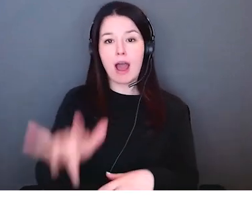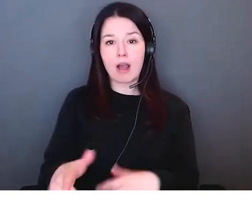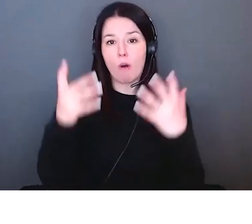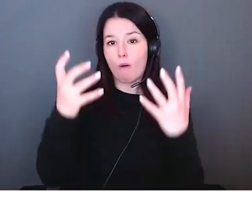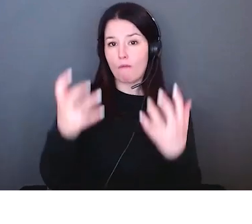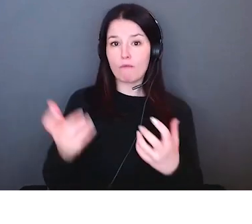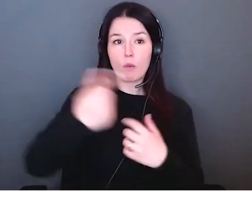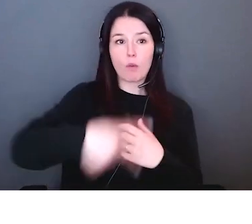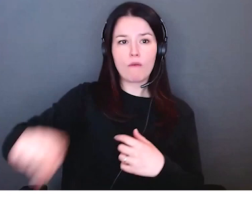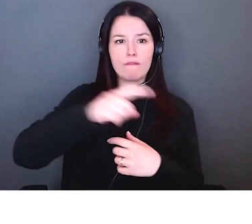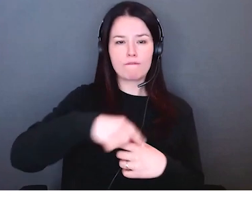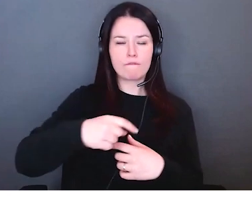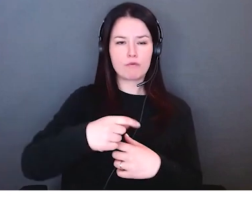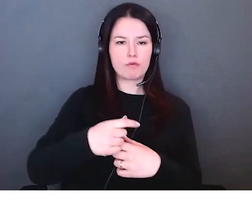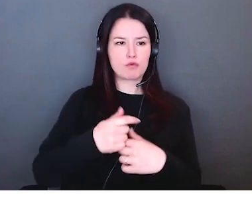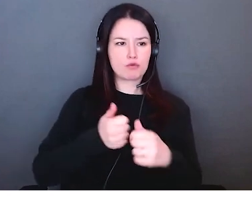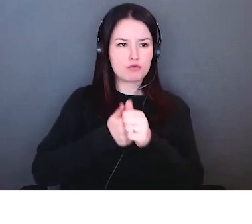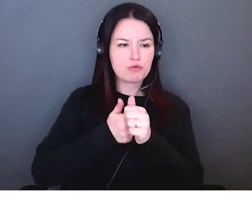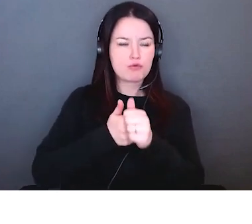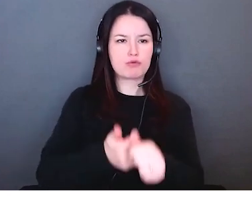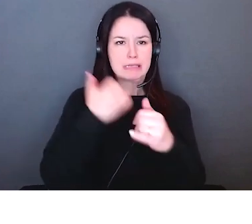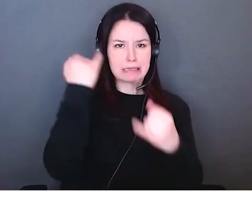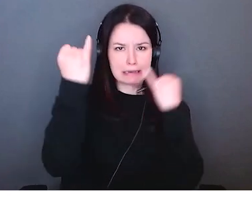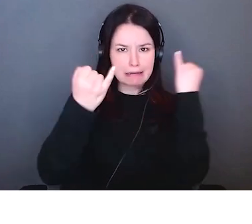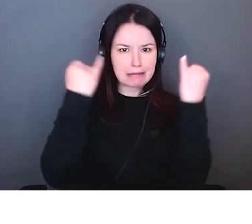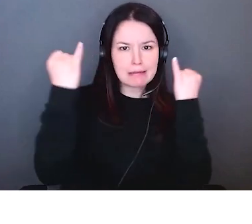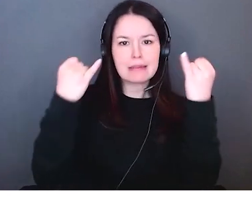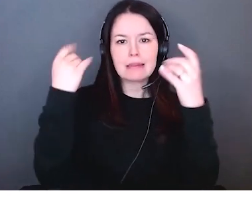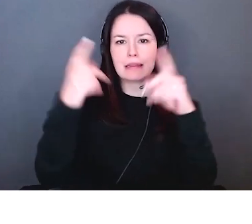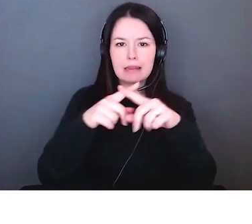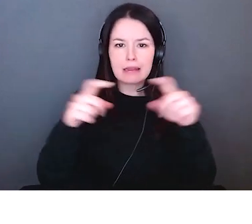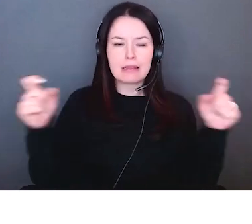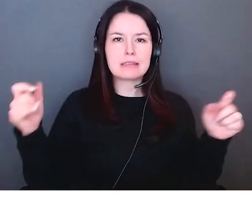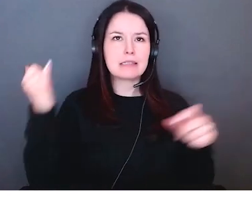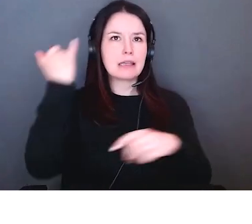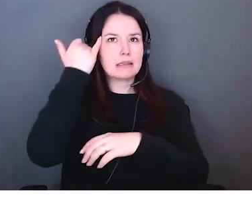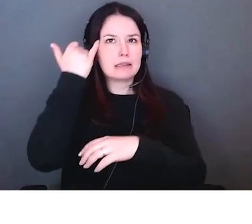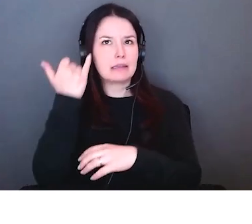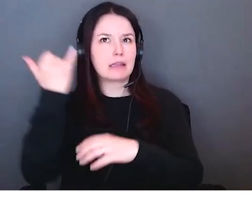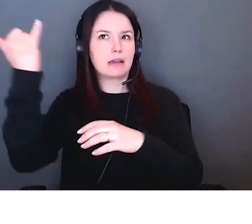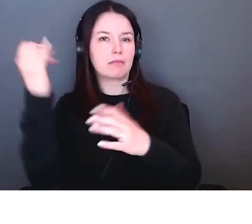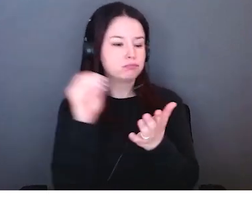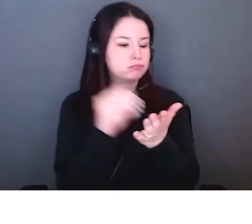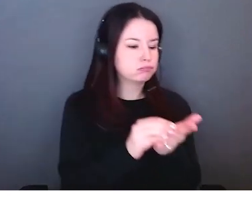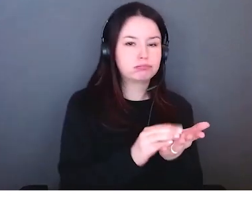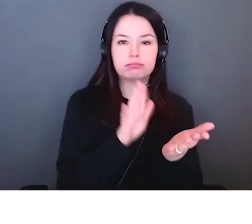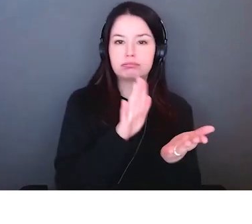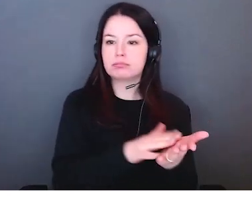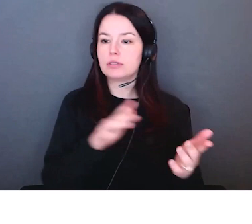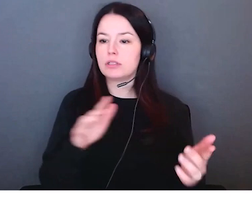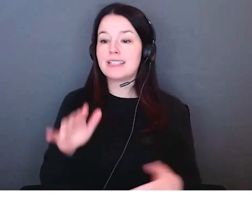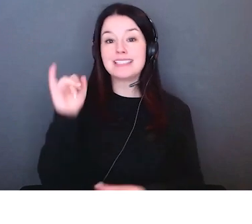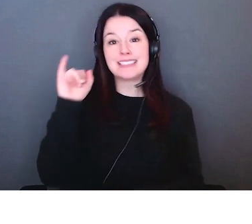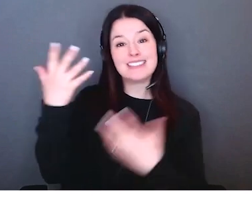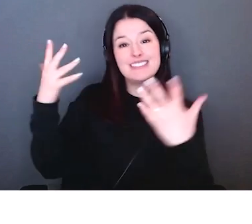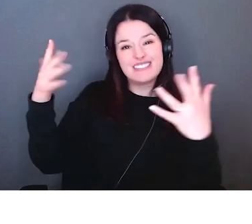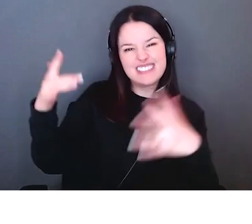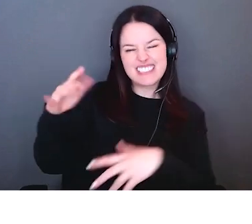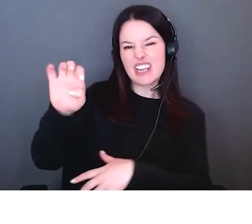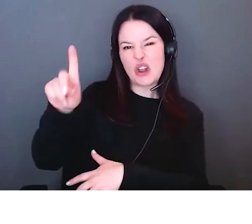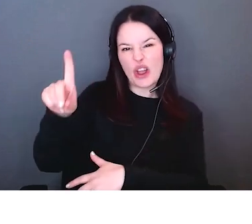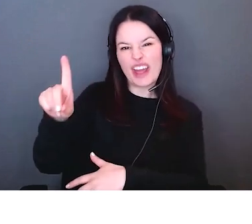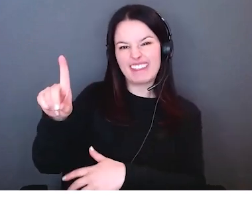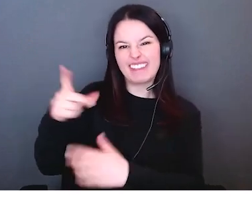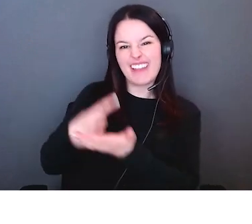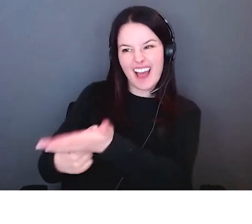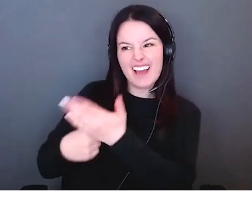-ce qui vous fait penser que l'atelier et les leçons n pas encore commencé que le vif de ce qu'on va discuter aujourd'hui n'a pas encore commencé il y